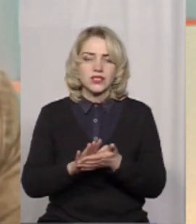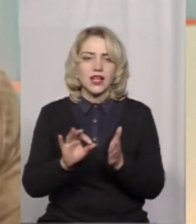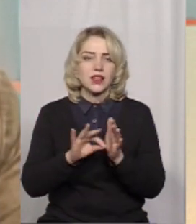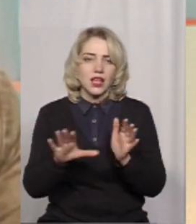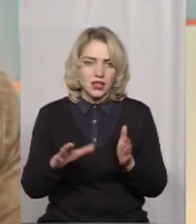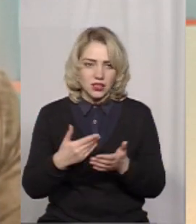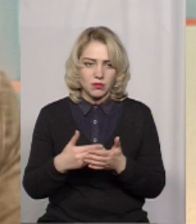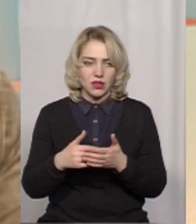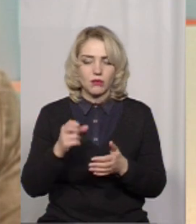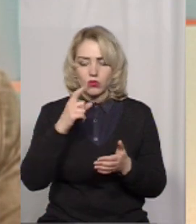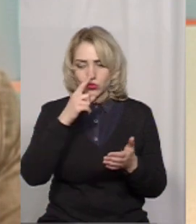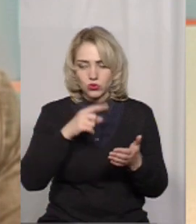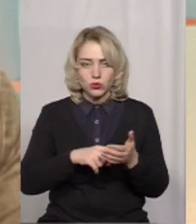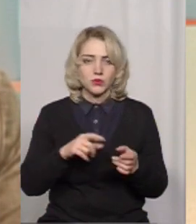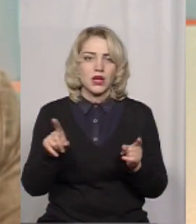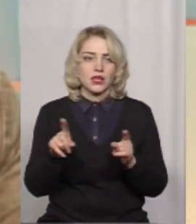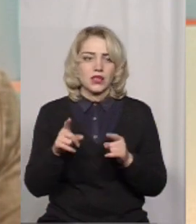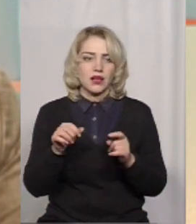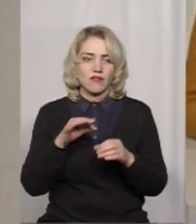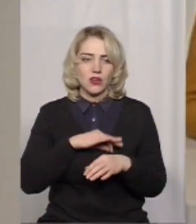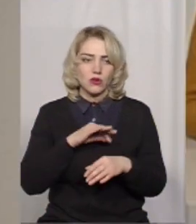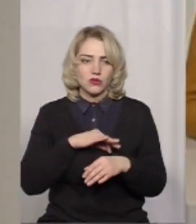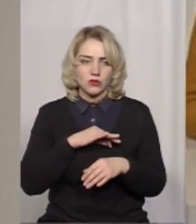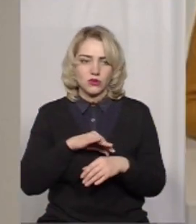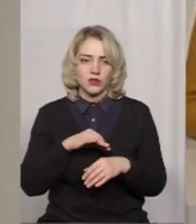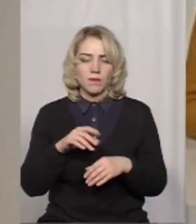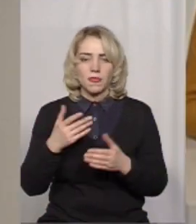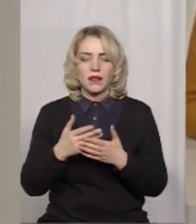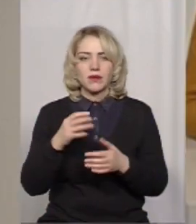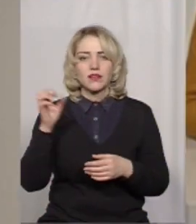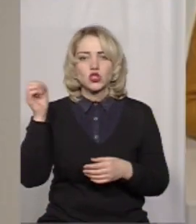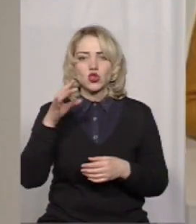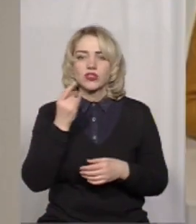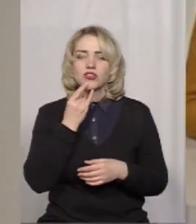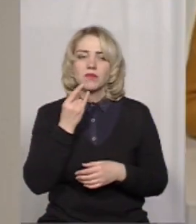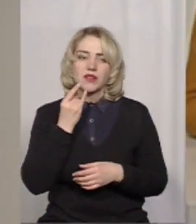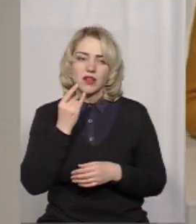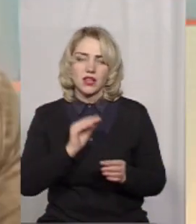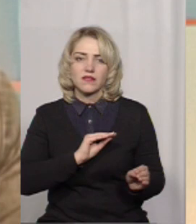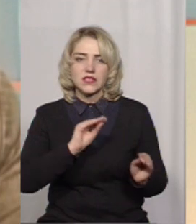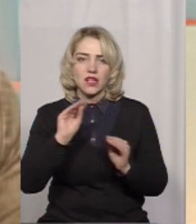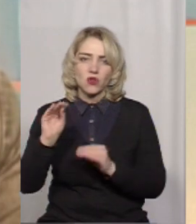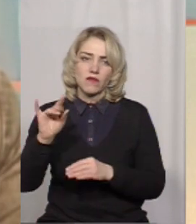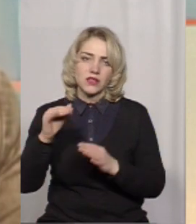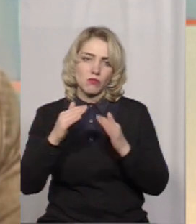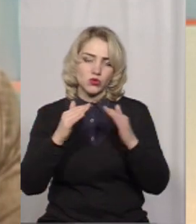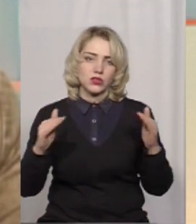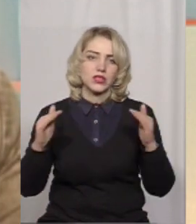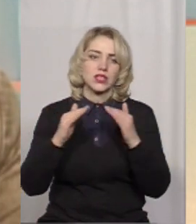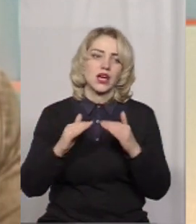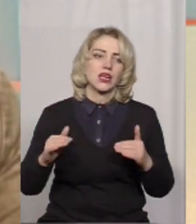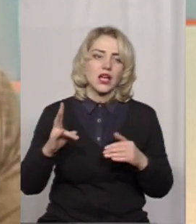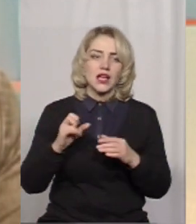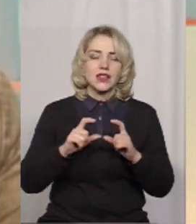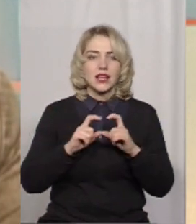використовуються вітряки або використовуються сонячні батареї, встановлені на будинках, на